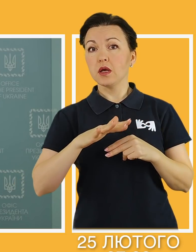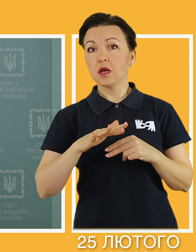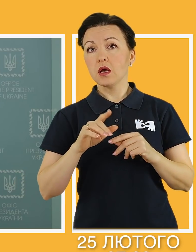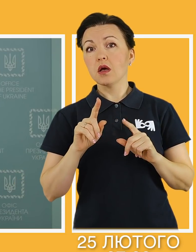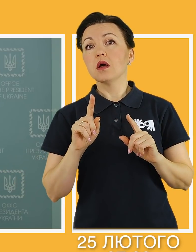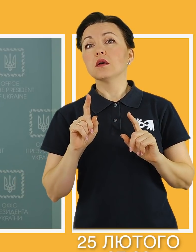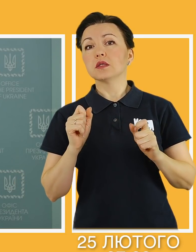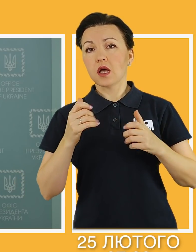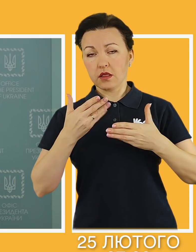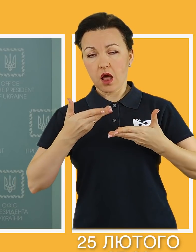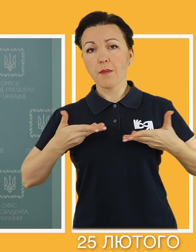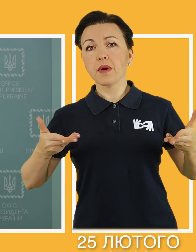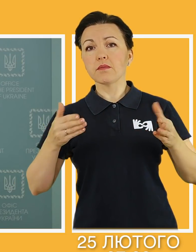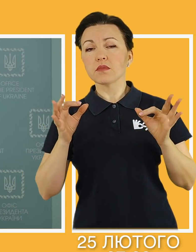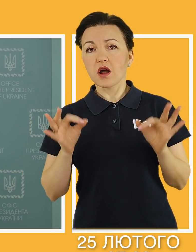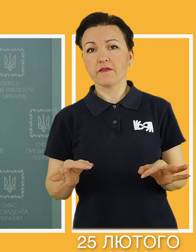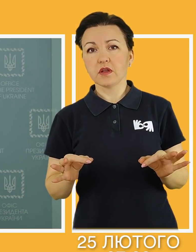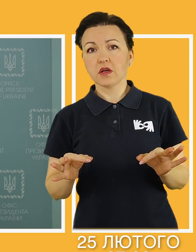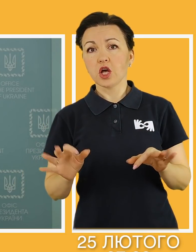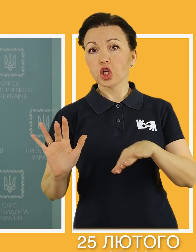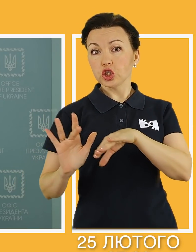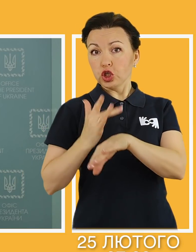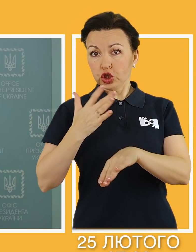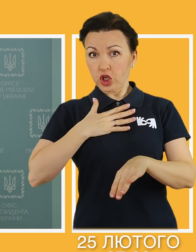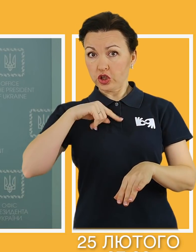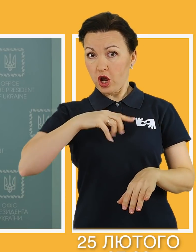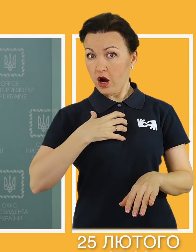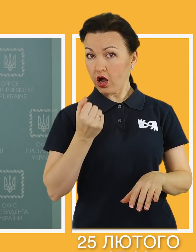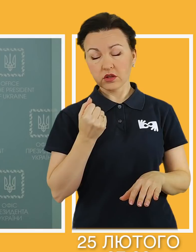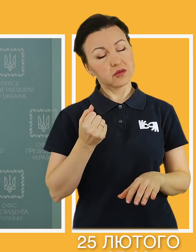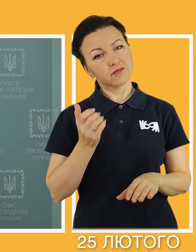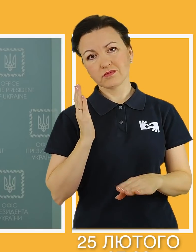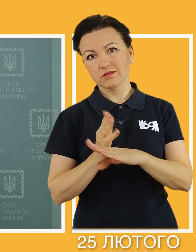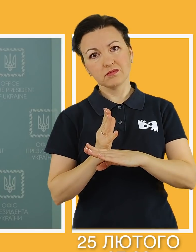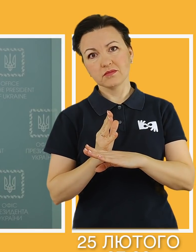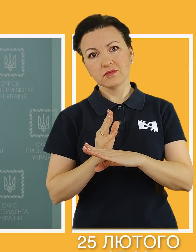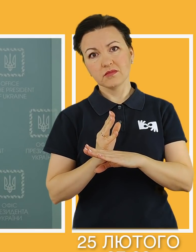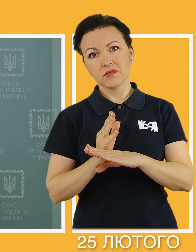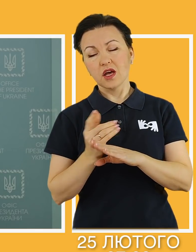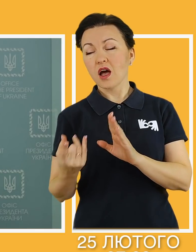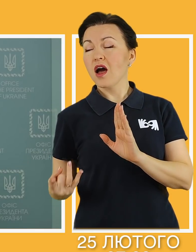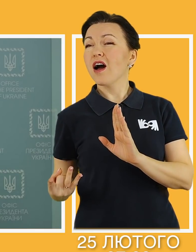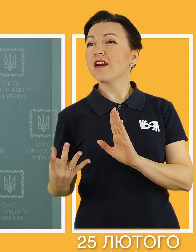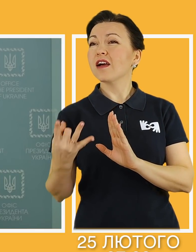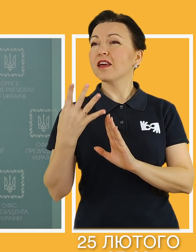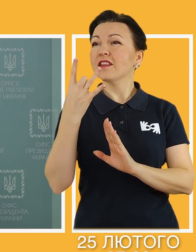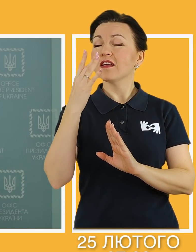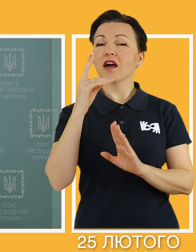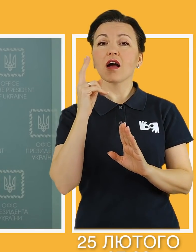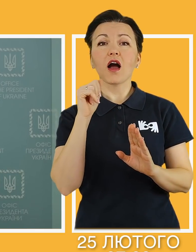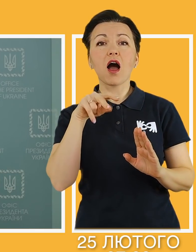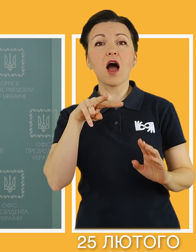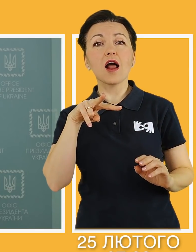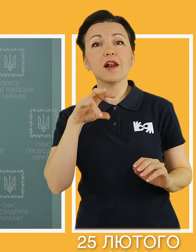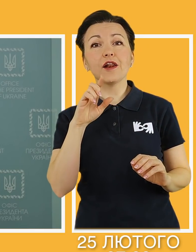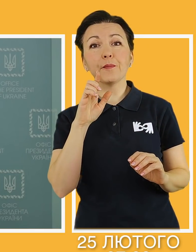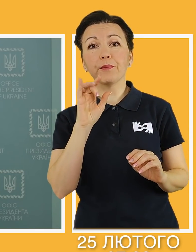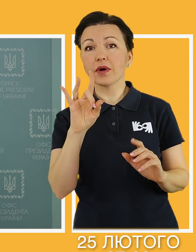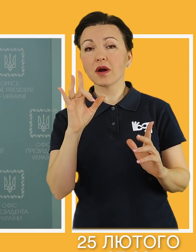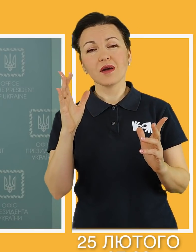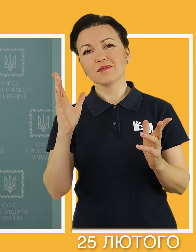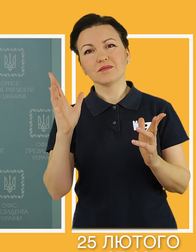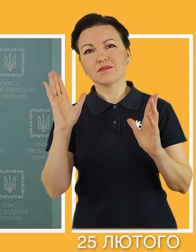за нами правда, знищити наш характер не вийде. Ракети «Калібр» безпорадні